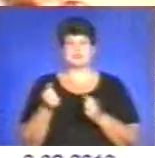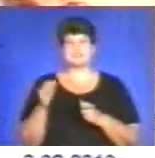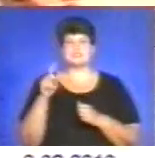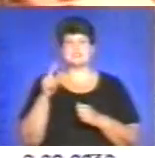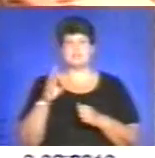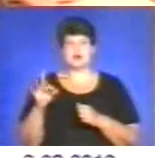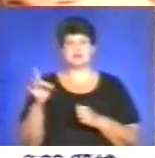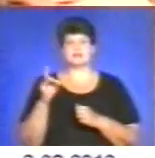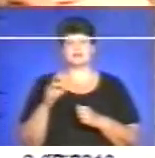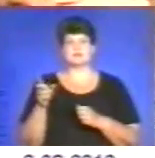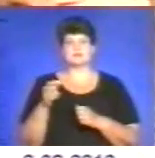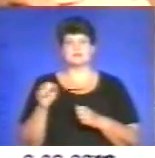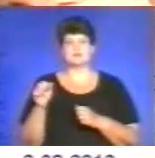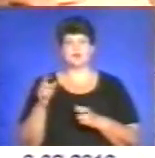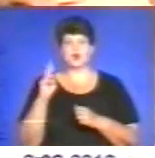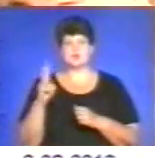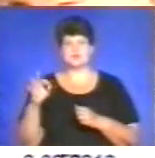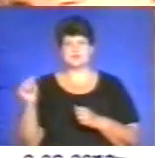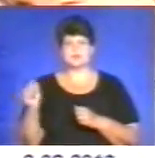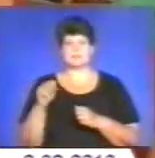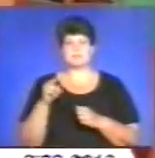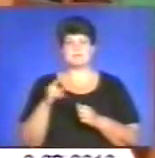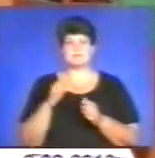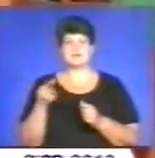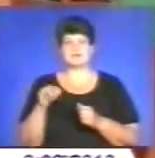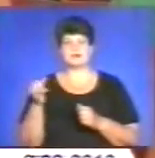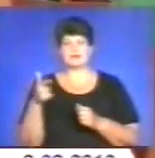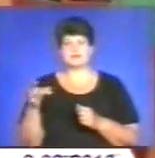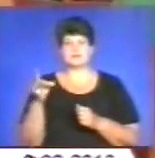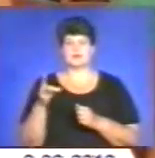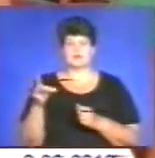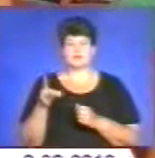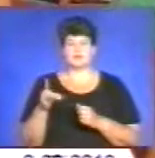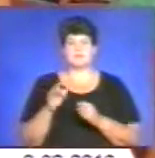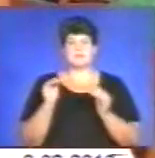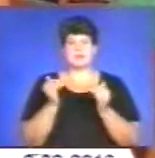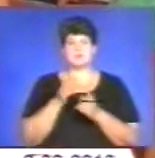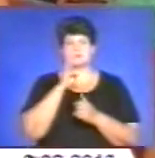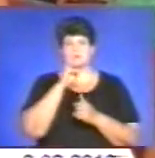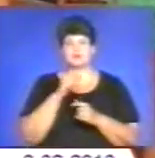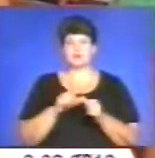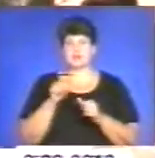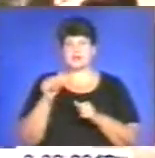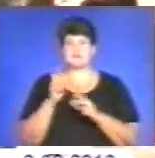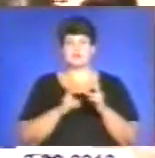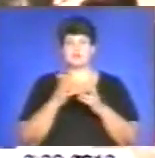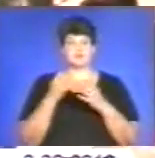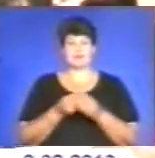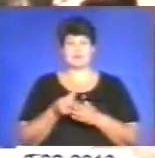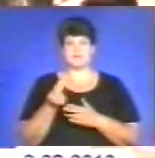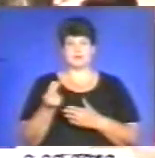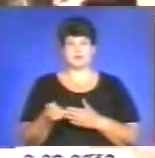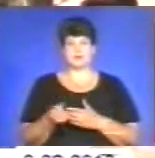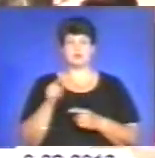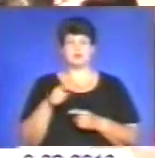Підгаєцькому, Лановецькому та Козівському районах. Незважаючи на низькі зарплати, деякі підприємства їх ще й не виплачують.